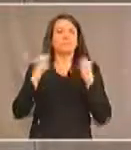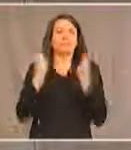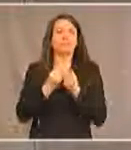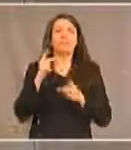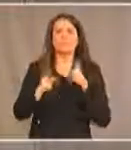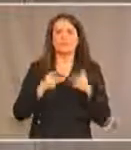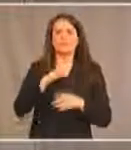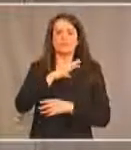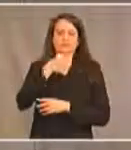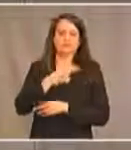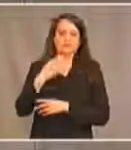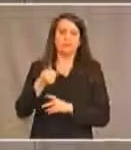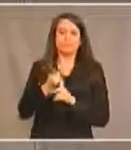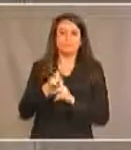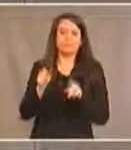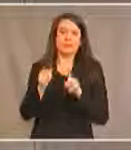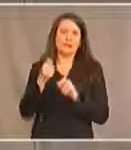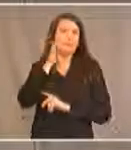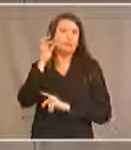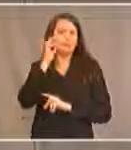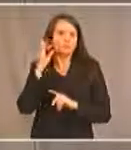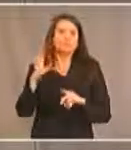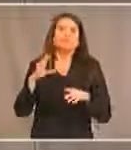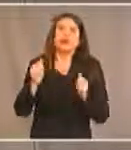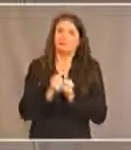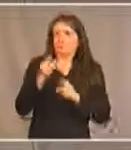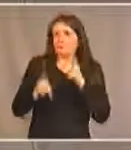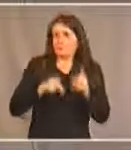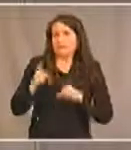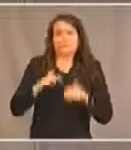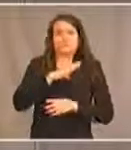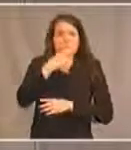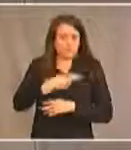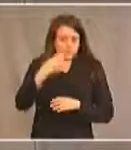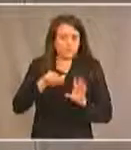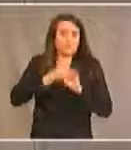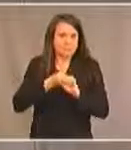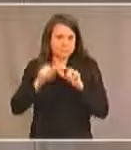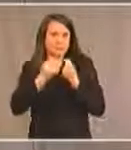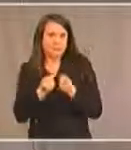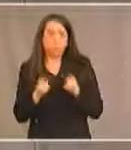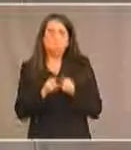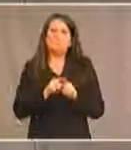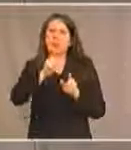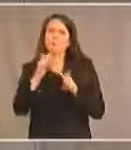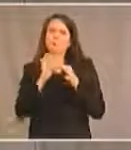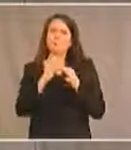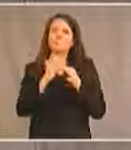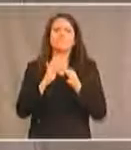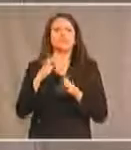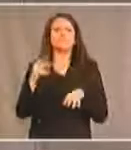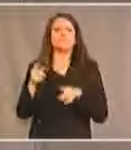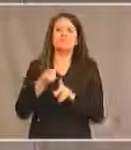autochtone également membre du caucus des personnes ayant des handicaps. Un autre membre du caucus